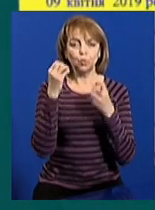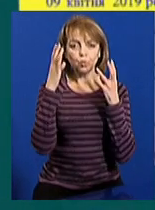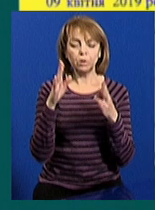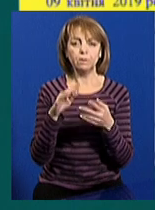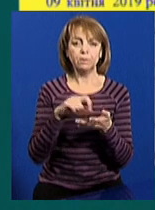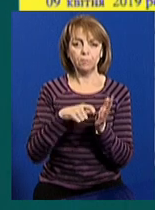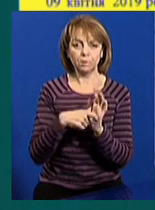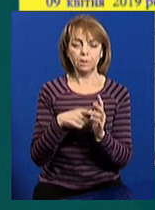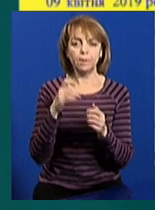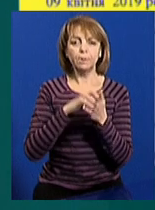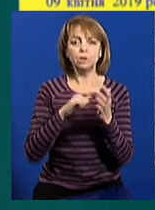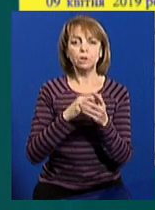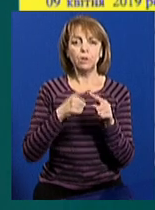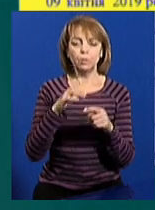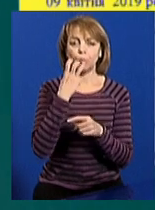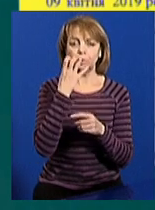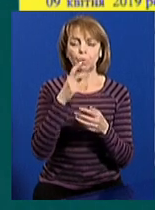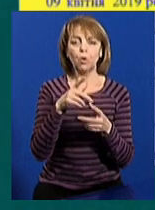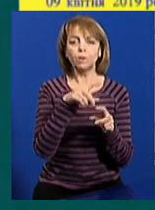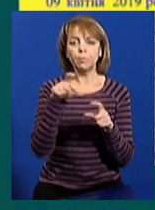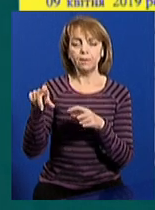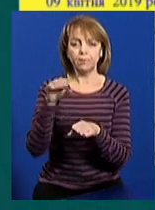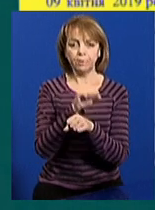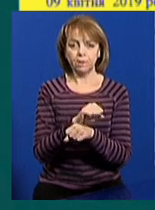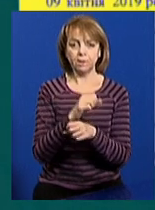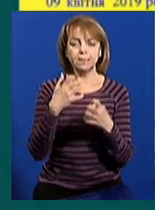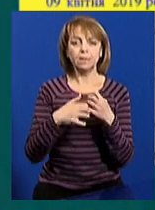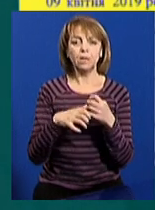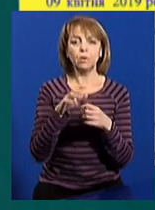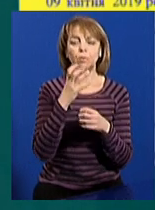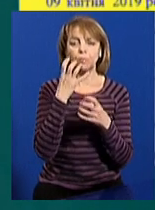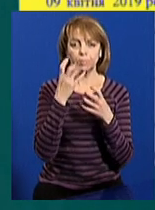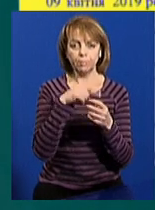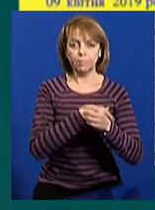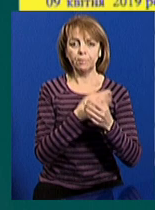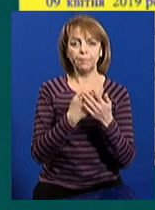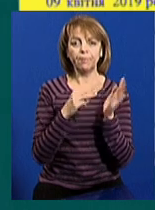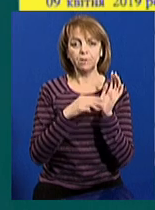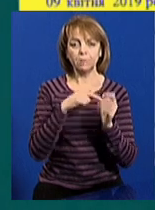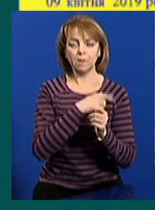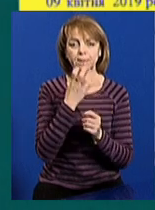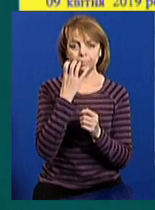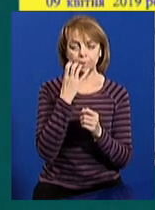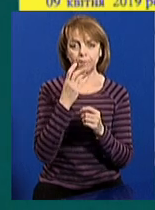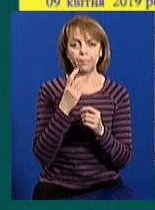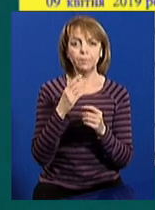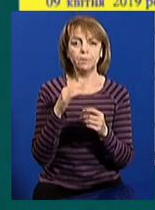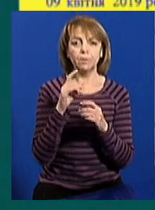заклади. Причина – потепління. Опалення вимкнули. Середня температура повітря на Харківщині становить 8 градусів тепла.